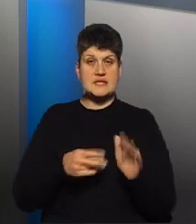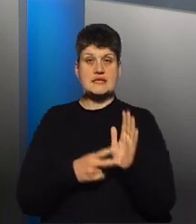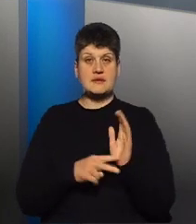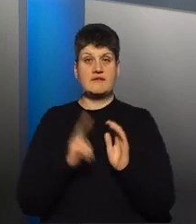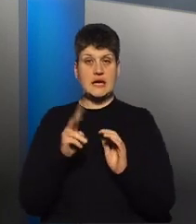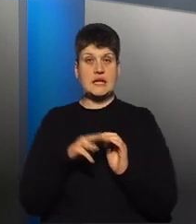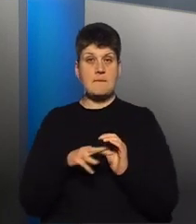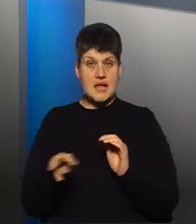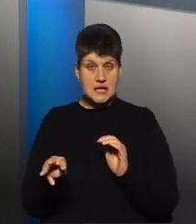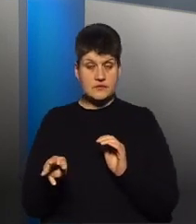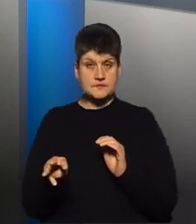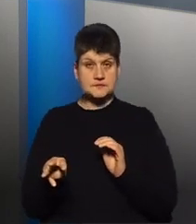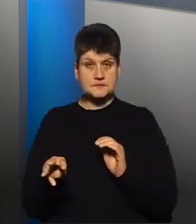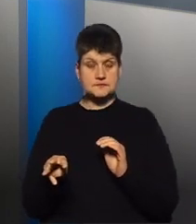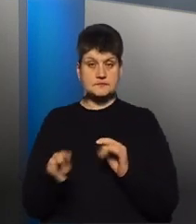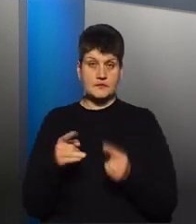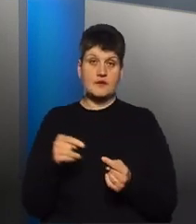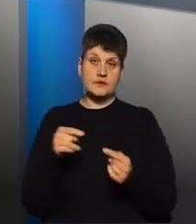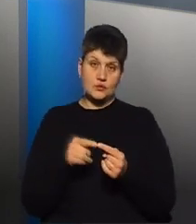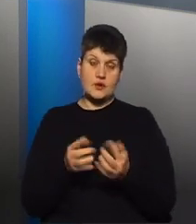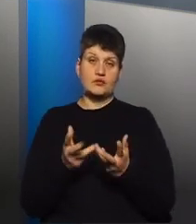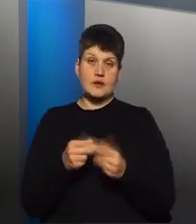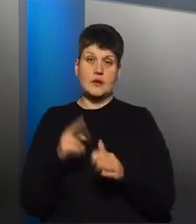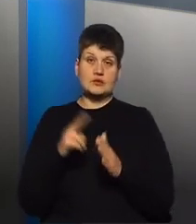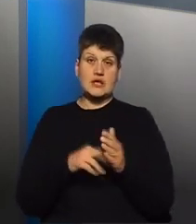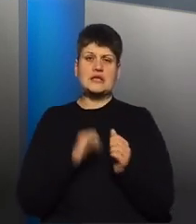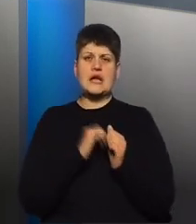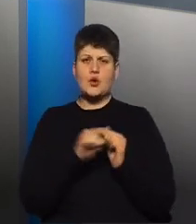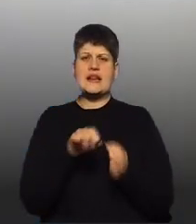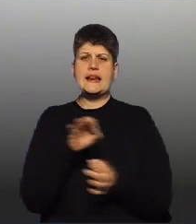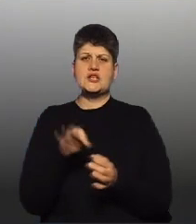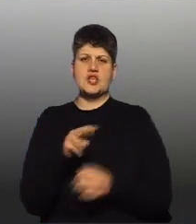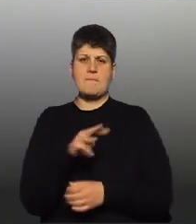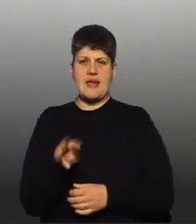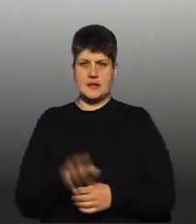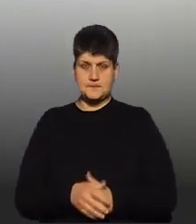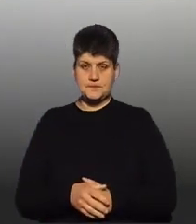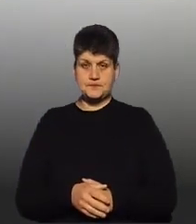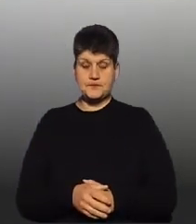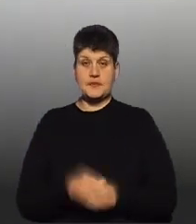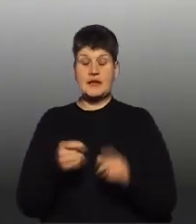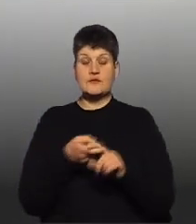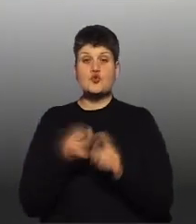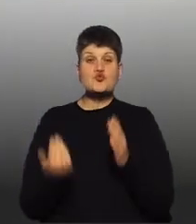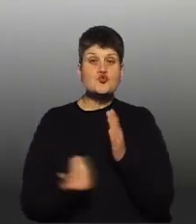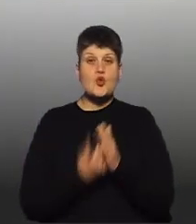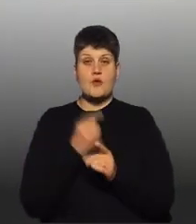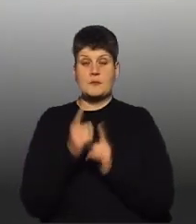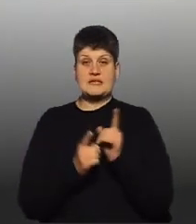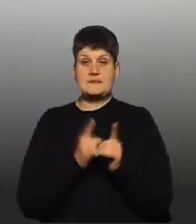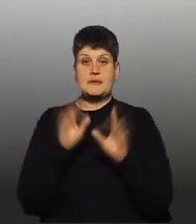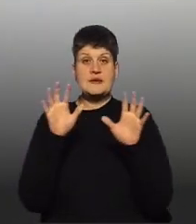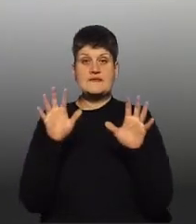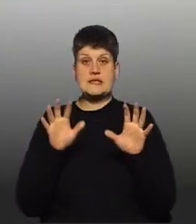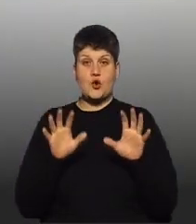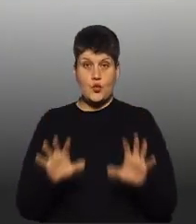відповідно, нараховувався квадрат на кожен лишній метр. В зв'язку з новими змінами законодавства ця